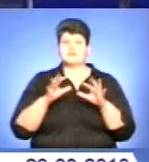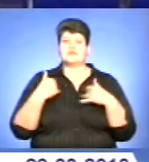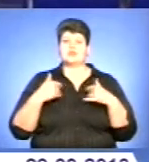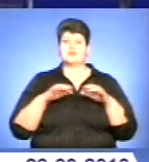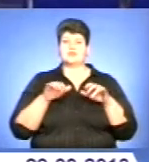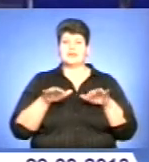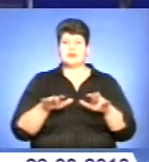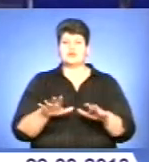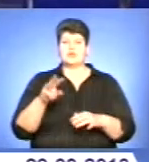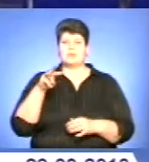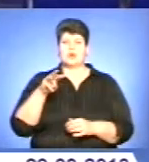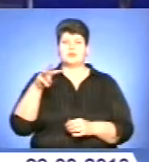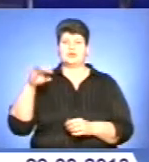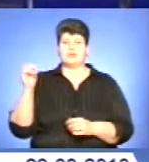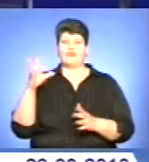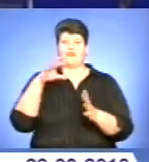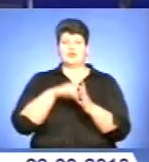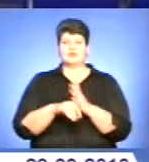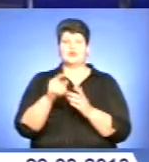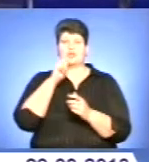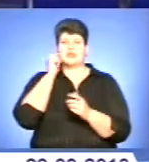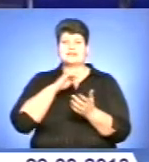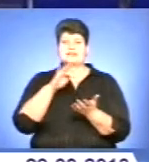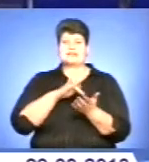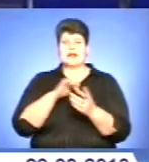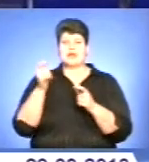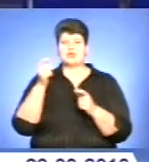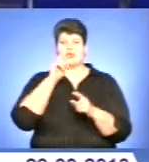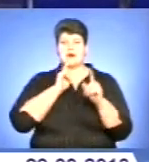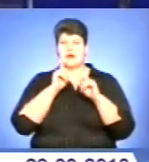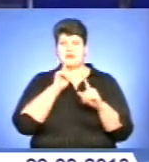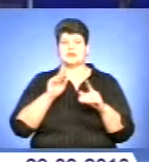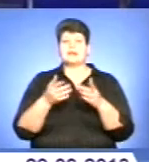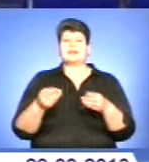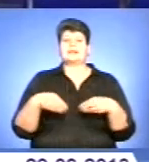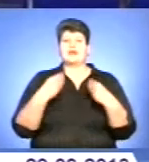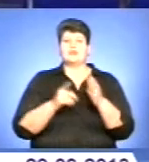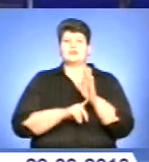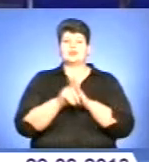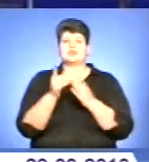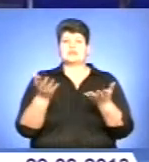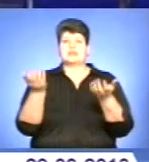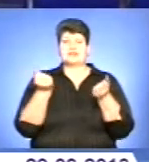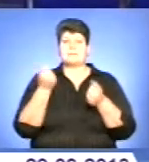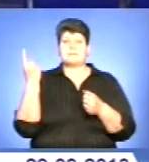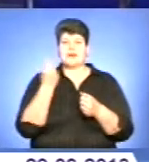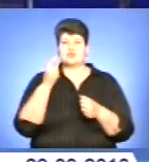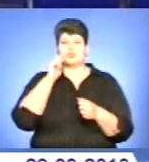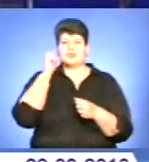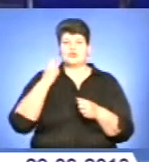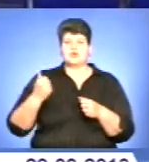Мігновського. Він входив до Української центральної ради, дав почин до скликання першого всеукраїнського військового з'їзду,